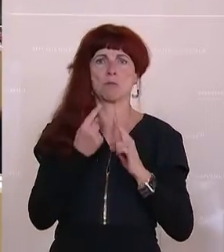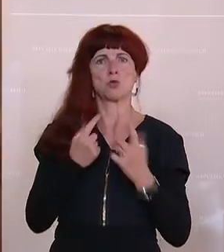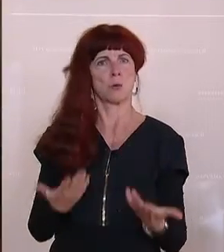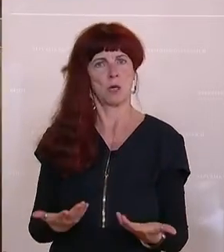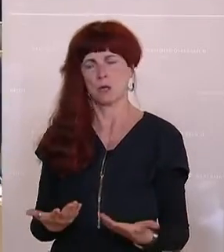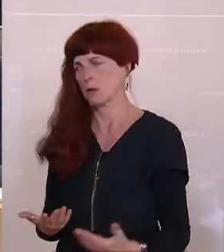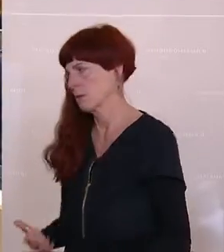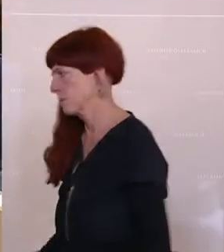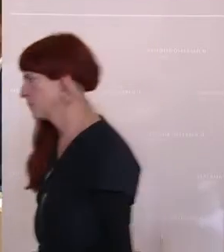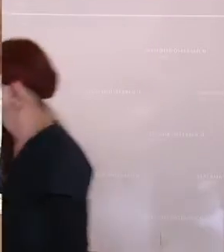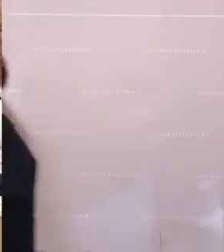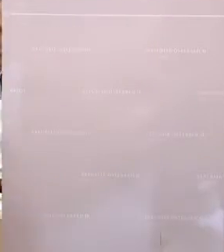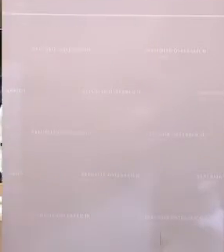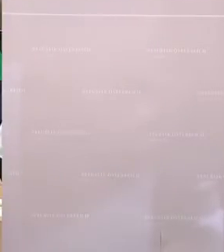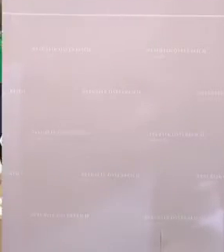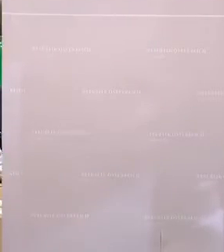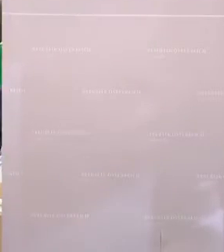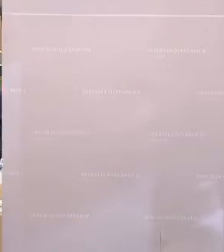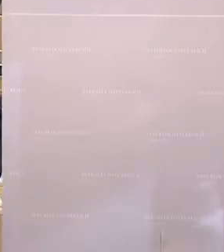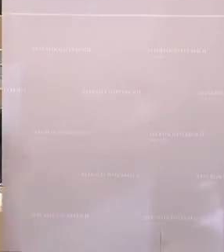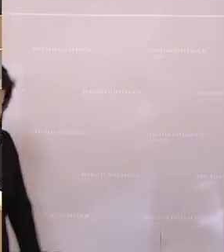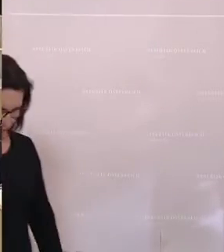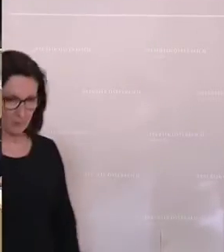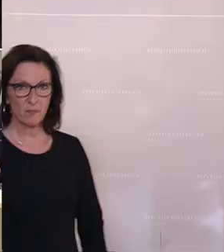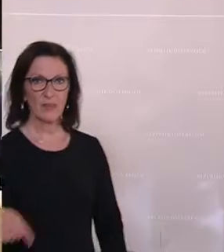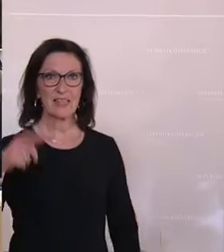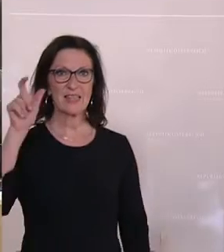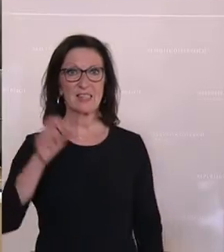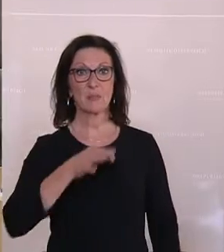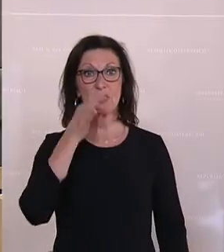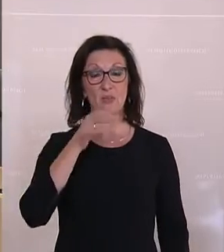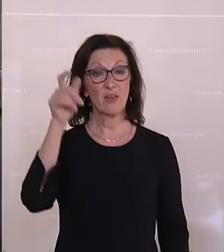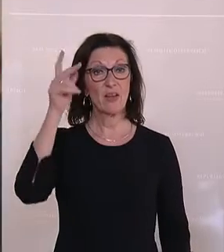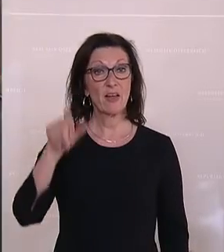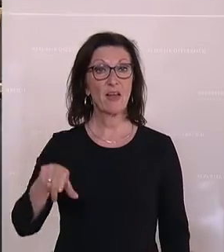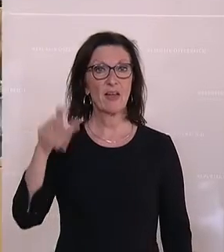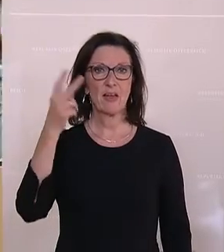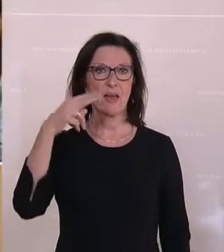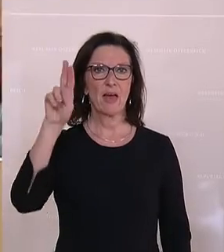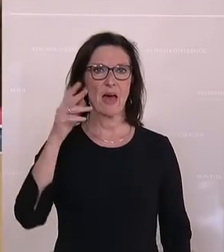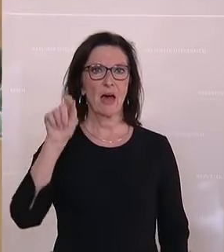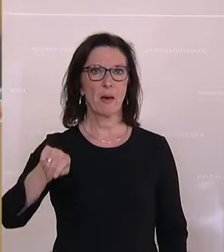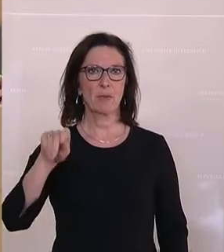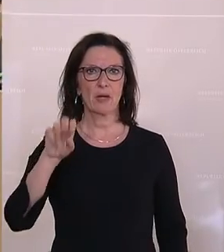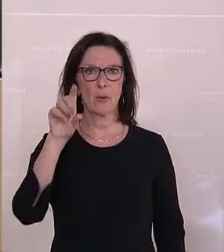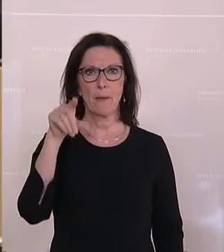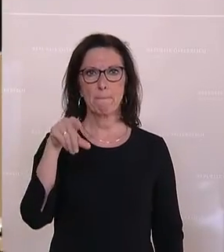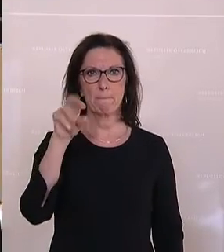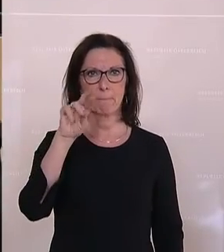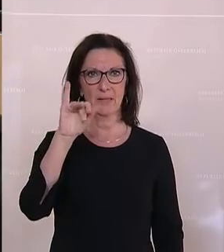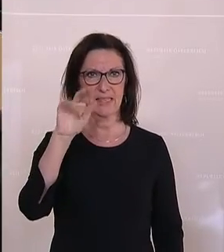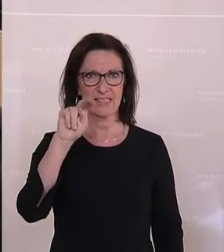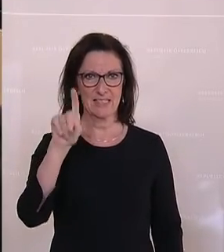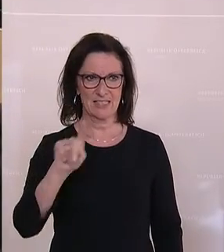Andreas Kolrus von der SPÖ spricht über das Thema Entsorgung von Schwemm und Treibholz. Dieses müsse derzeit von den Gemeinden weggeräumt werden. Alle